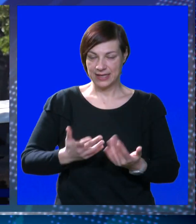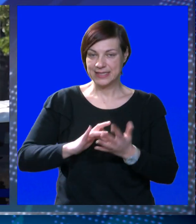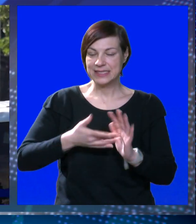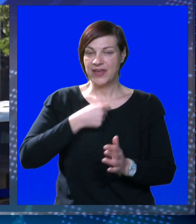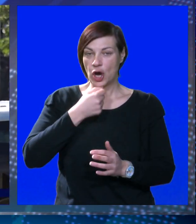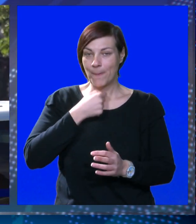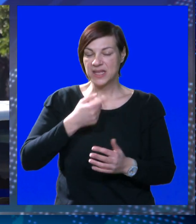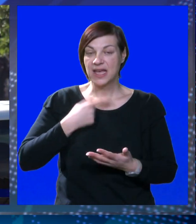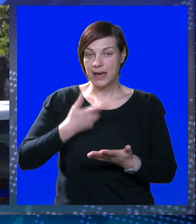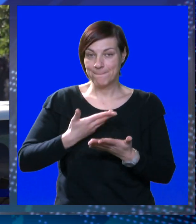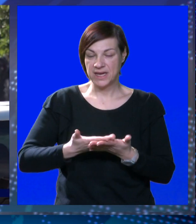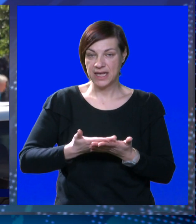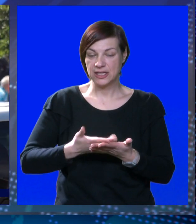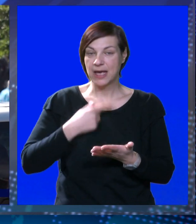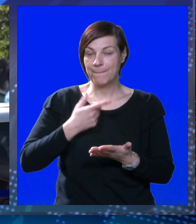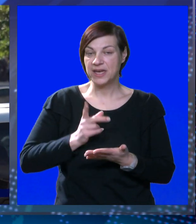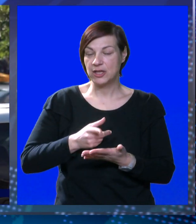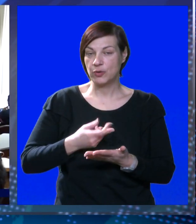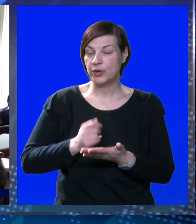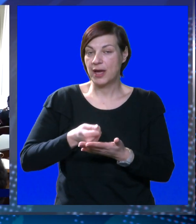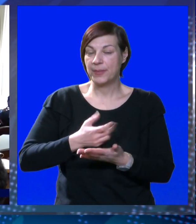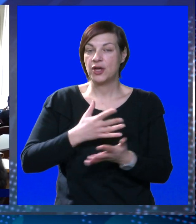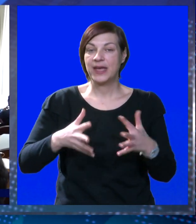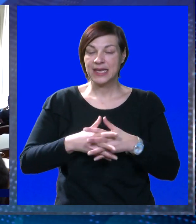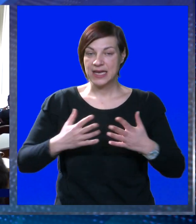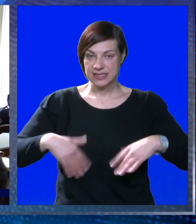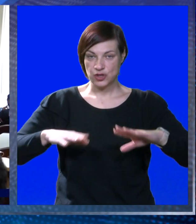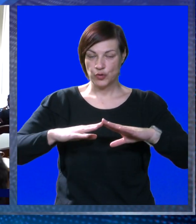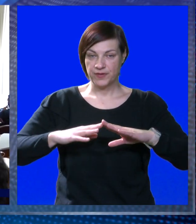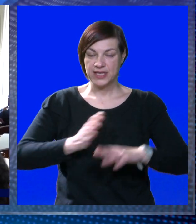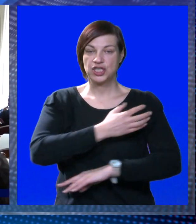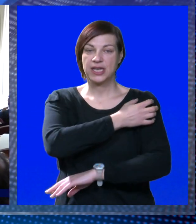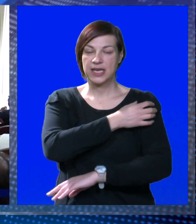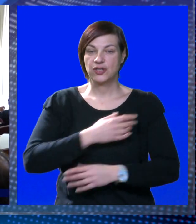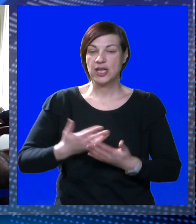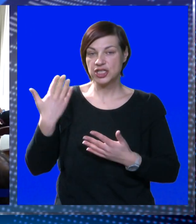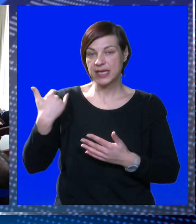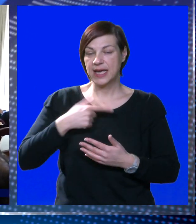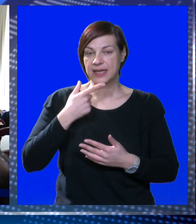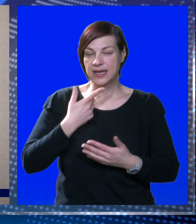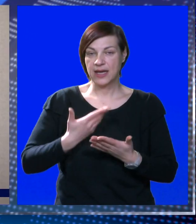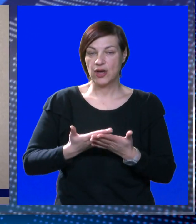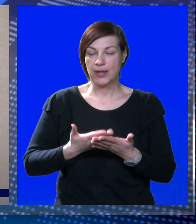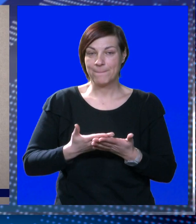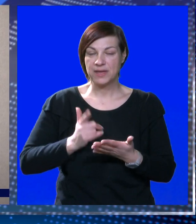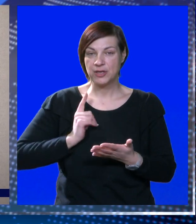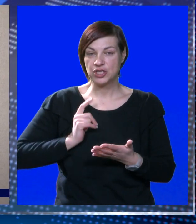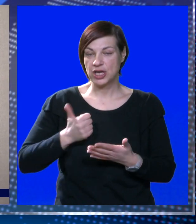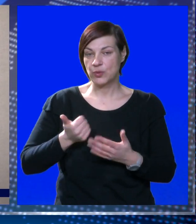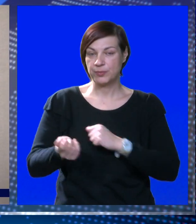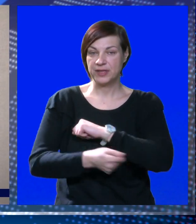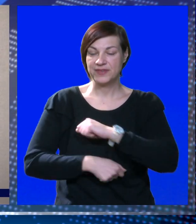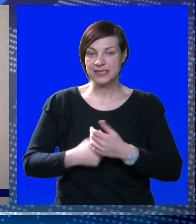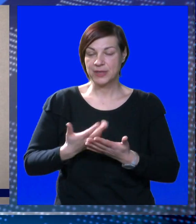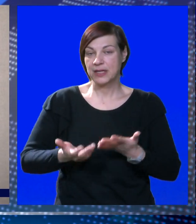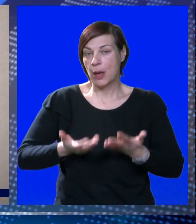analizirati svi komentari i prijedlozi, a prijedlog mora amenovati i gradsko bječe. Gradonačelnik je ranije rekao kako primjenu očekuje